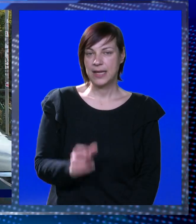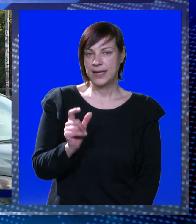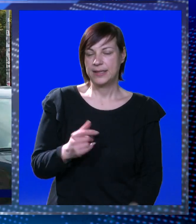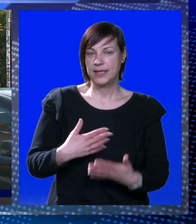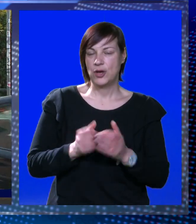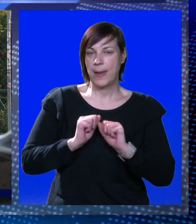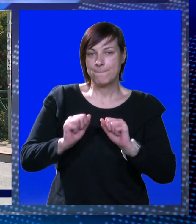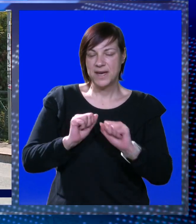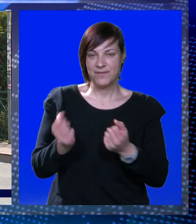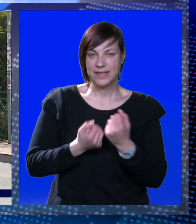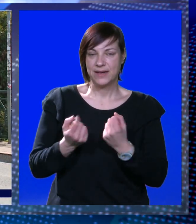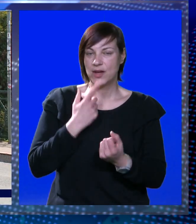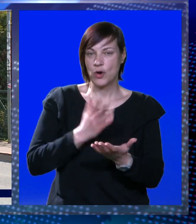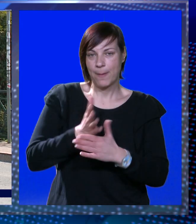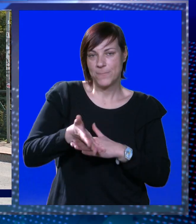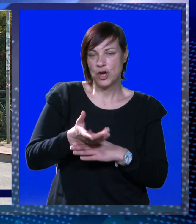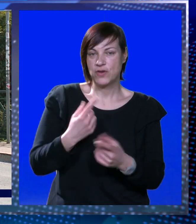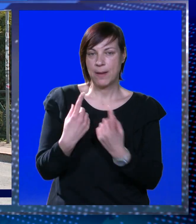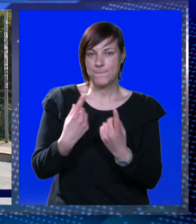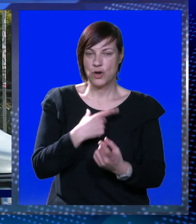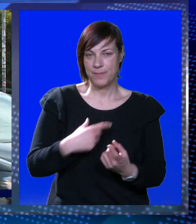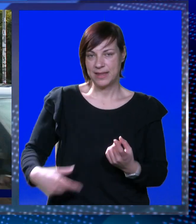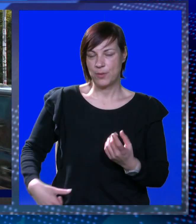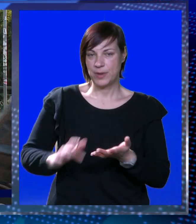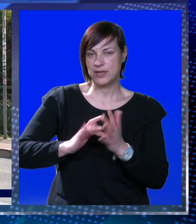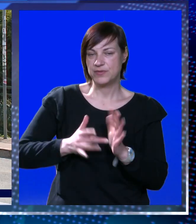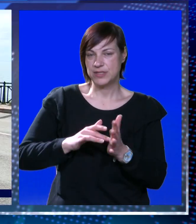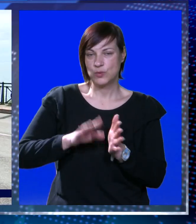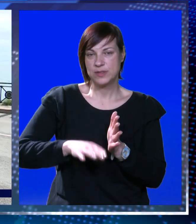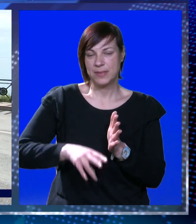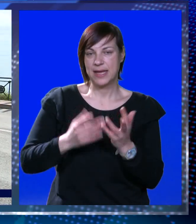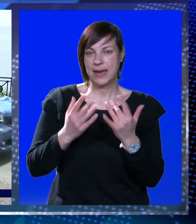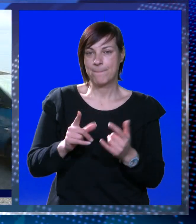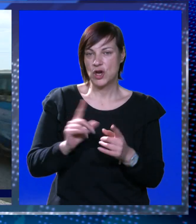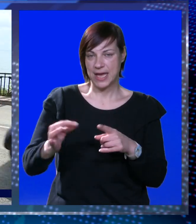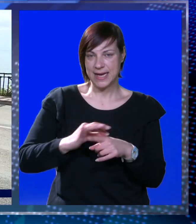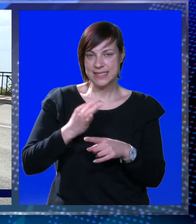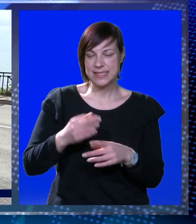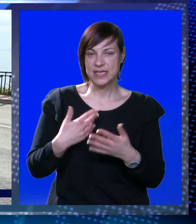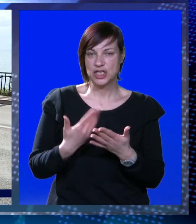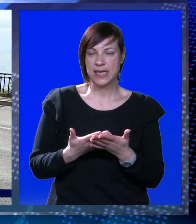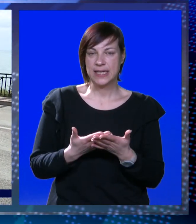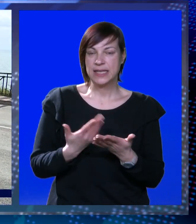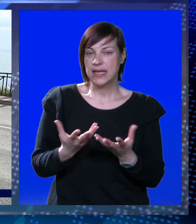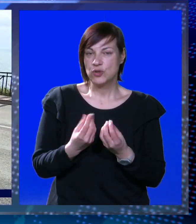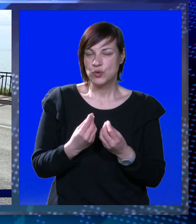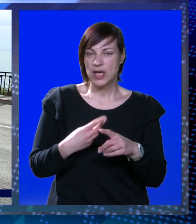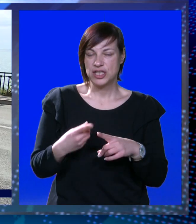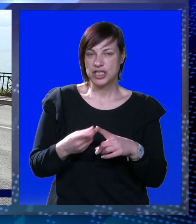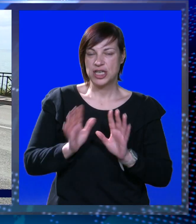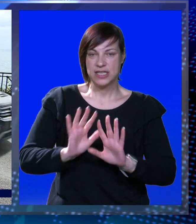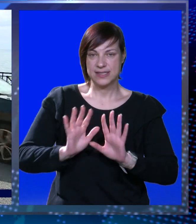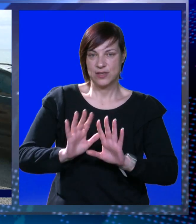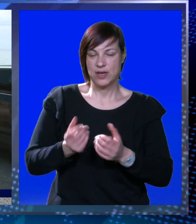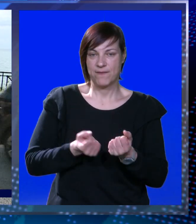Dio je ovo preventivnih aktivnosti koje provodi prometna policija u sve u svrhu smanjenja broja prometnih nezreća. Tako su najčešći